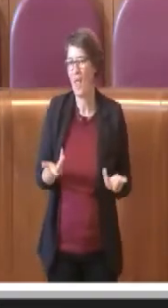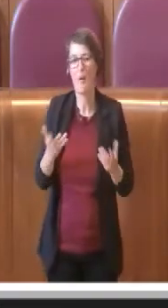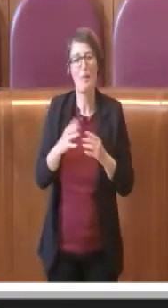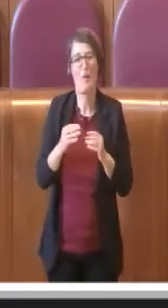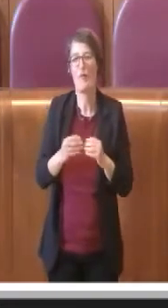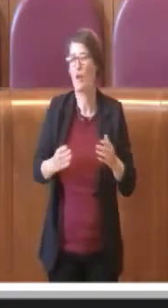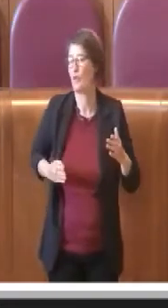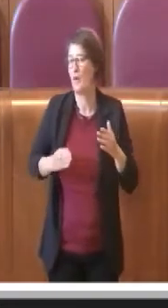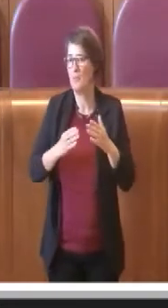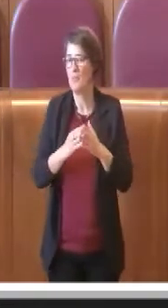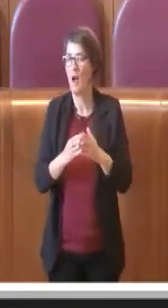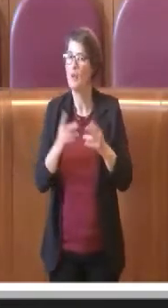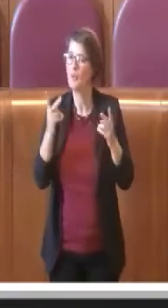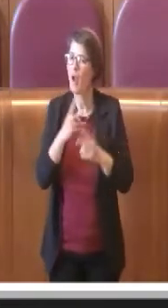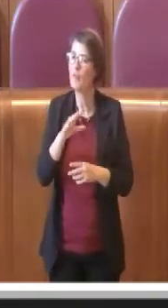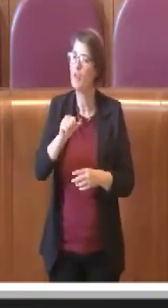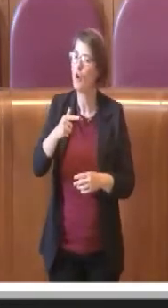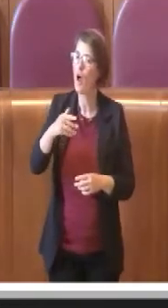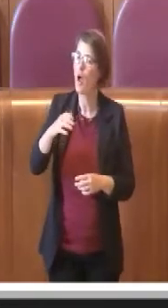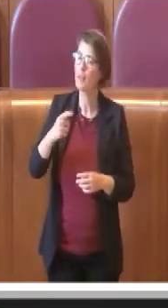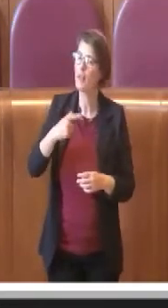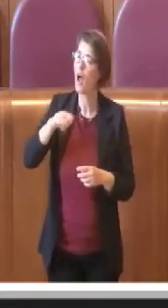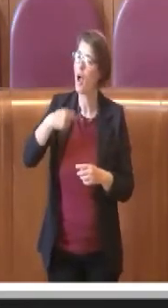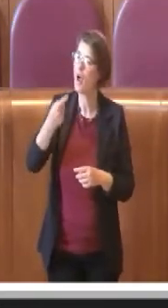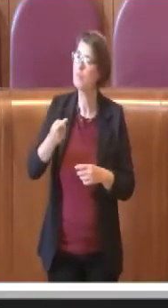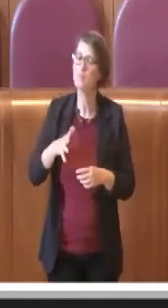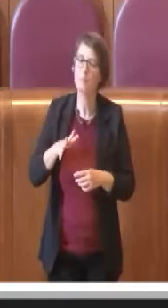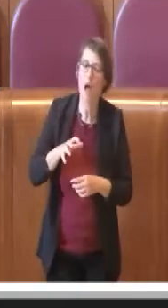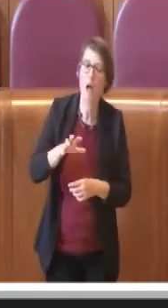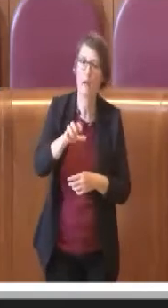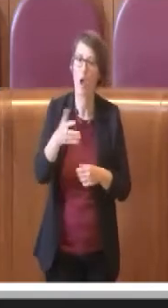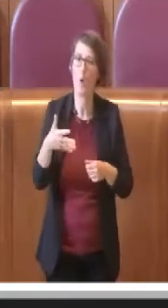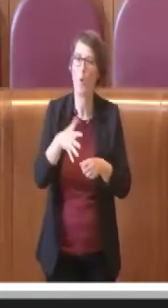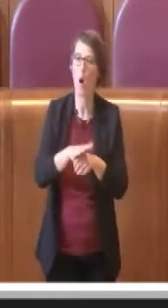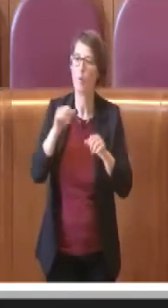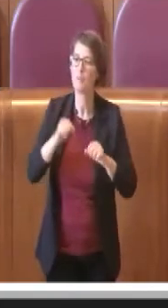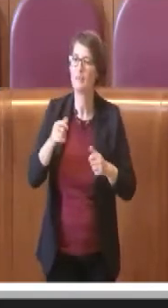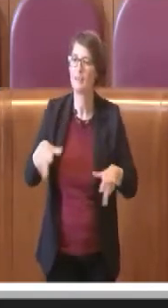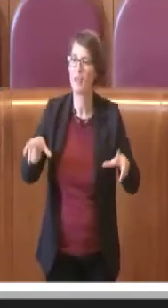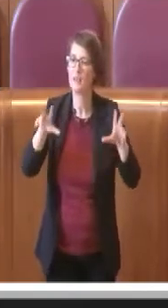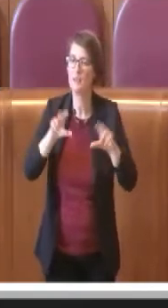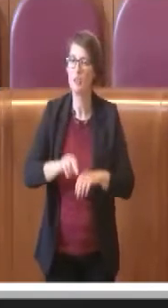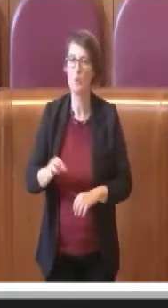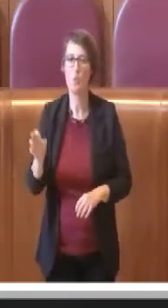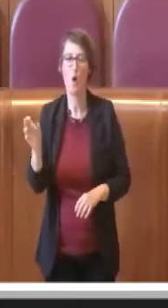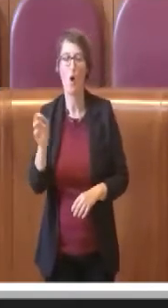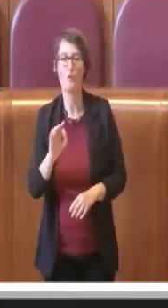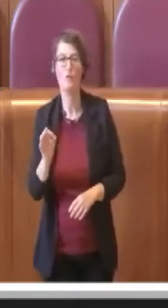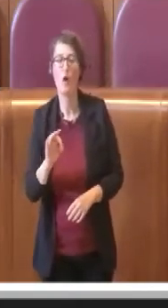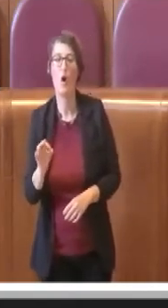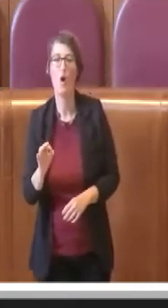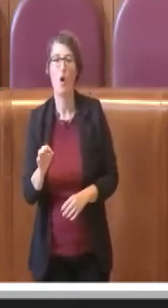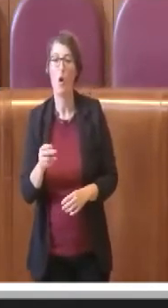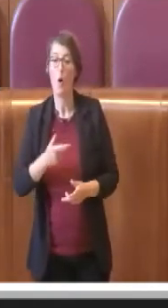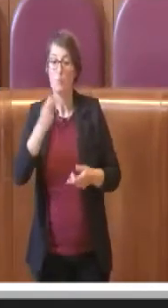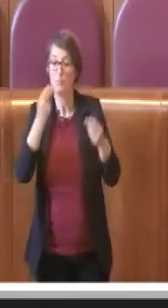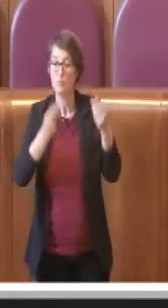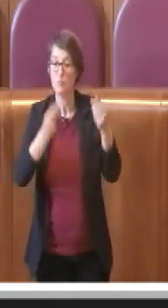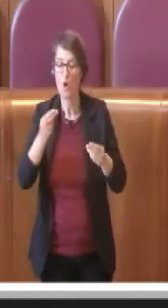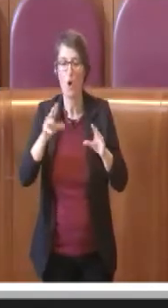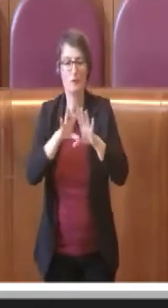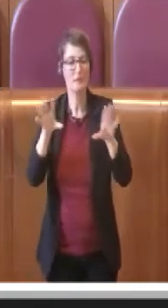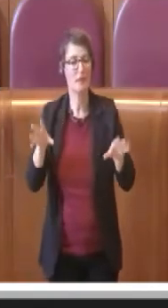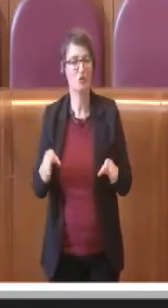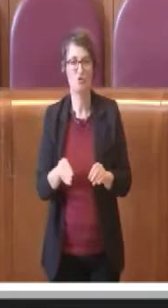messo 256 milioni per ripianare i conti non in ordine dei bilanci precedenti che abbiamo